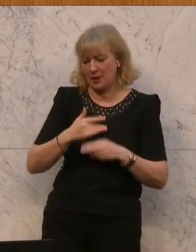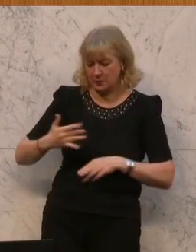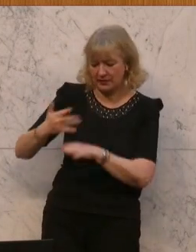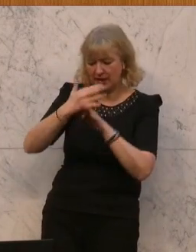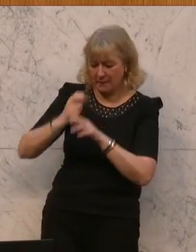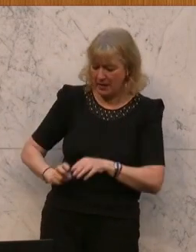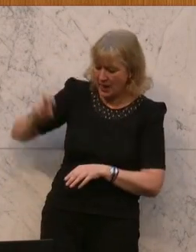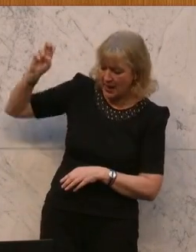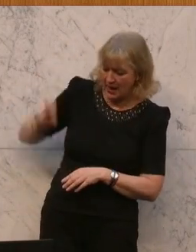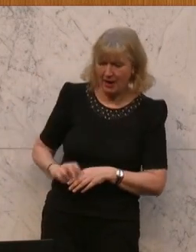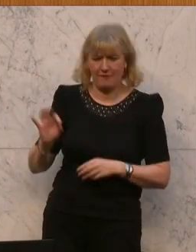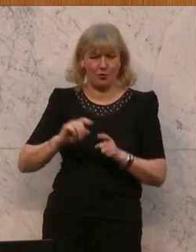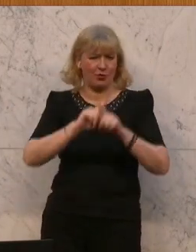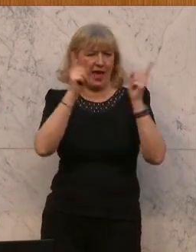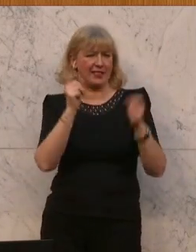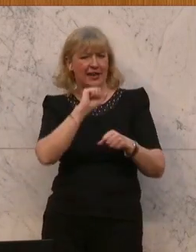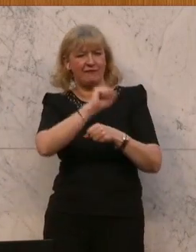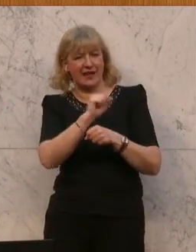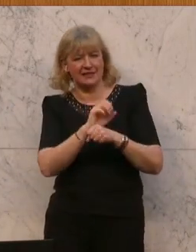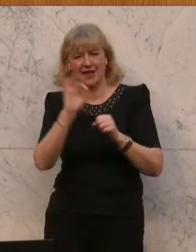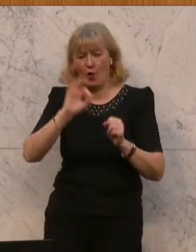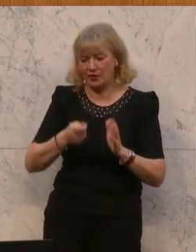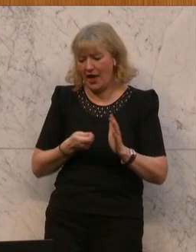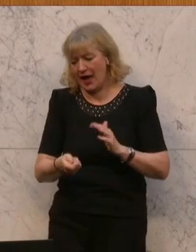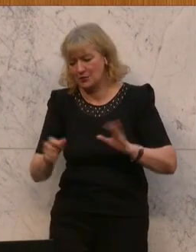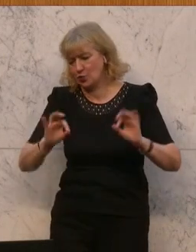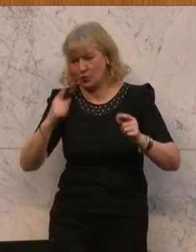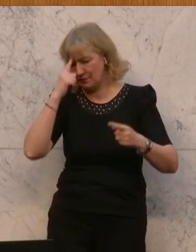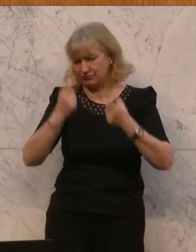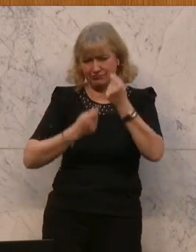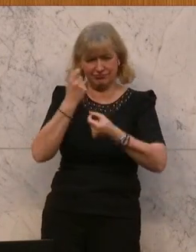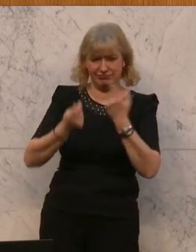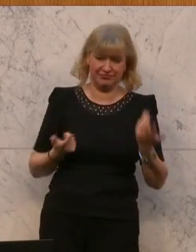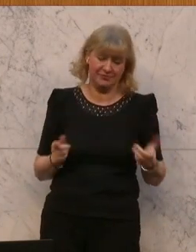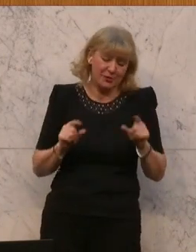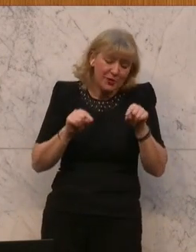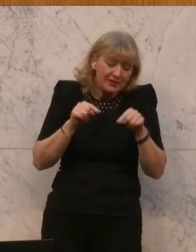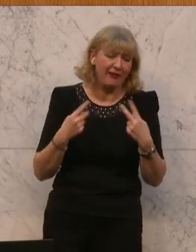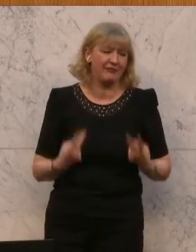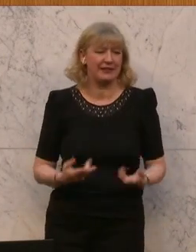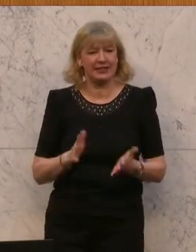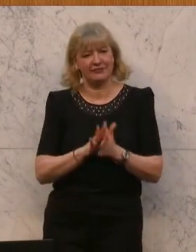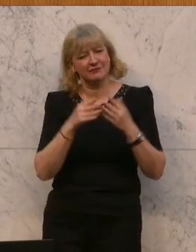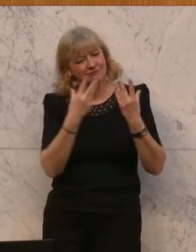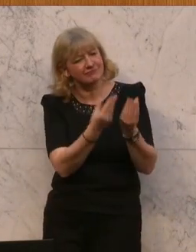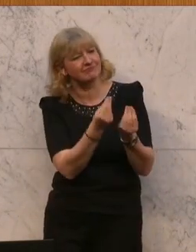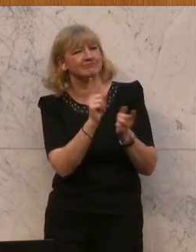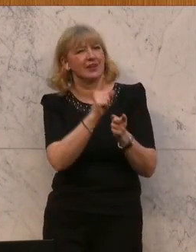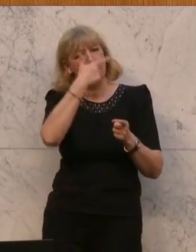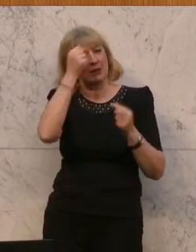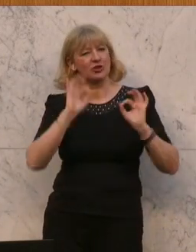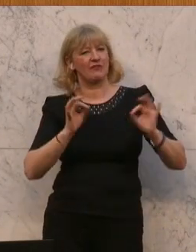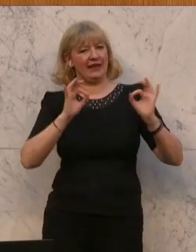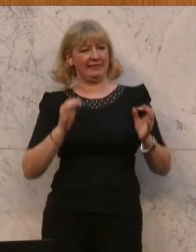Fenstern, Heizungen oder was auch immer durch Sanieren. Es geht darum, dass Menschen Lebensqualität gewinnen, nicht aufgrund